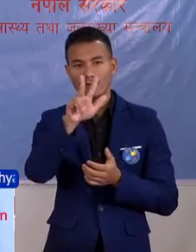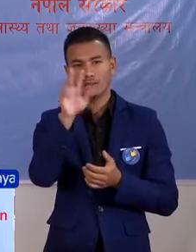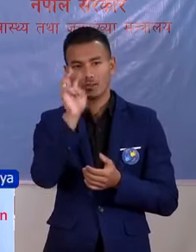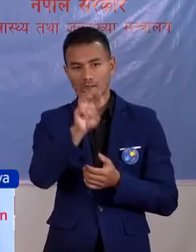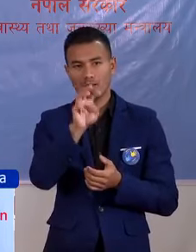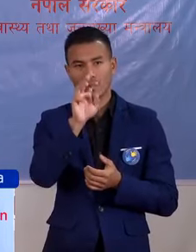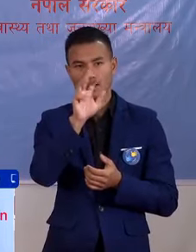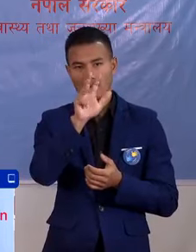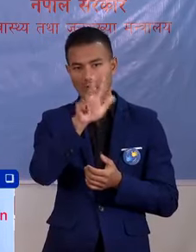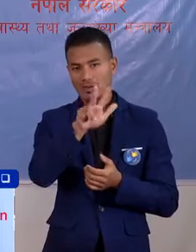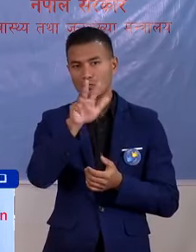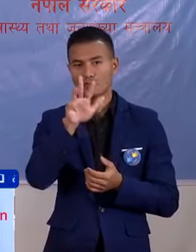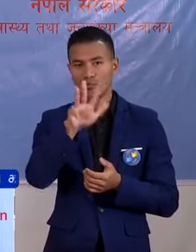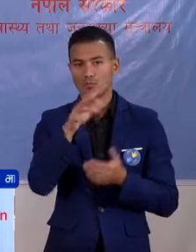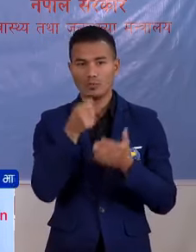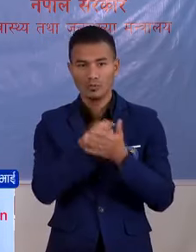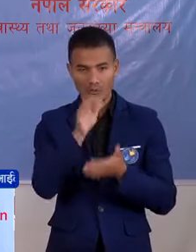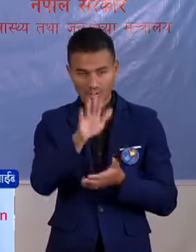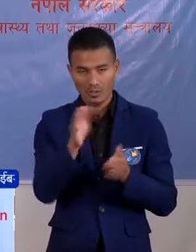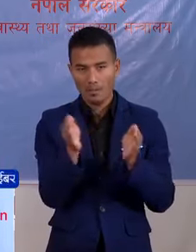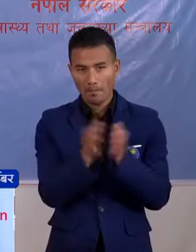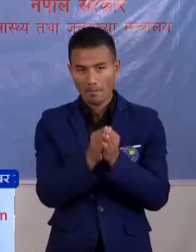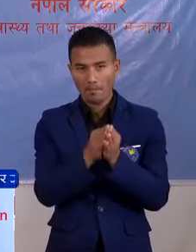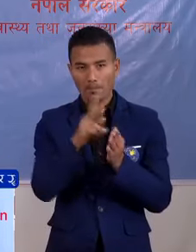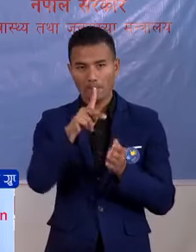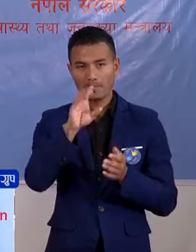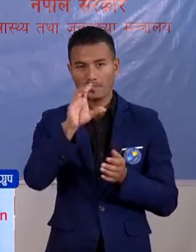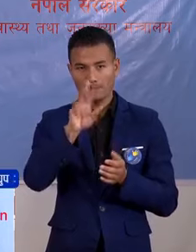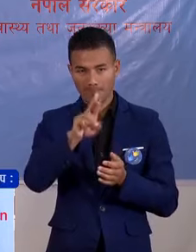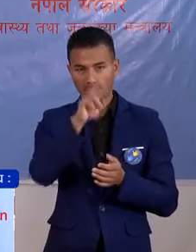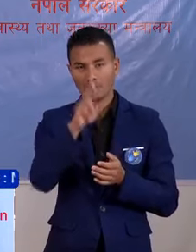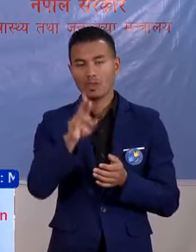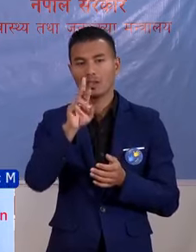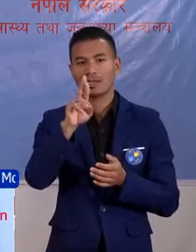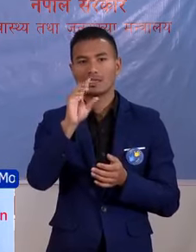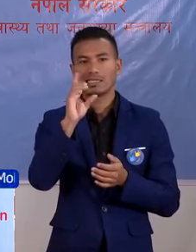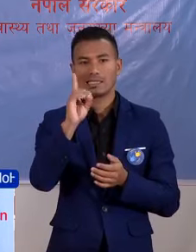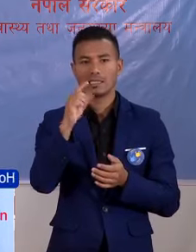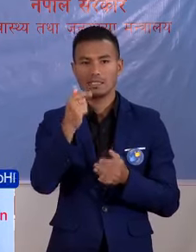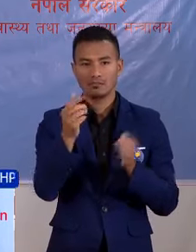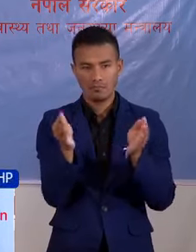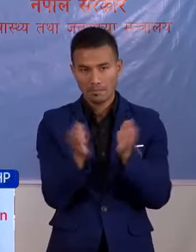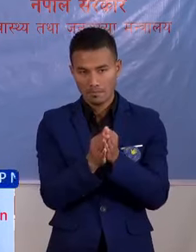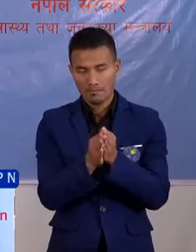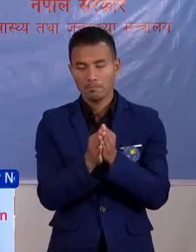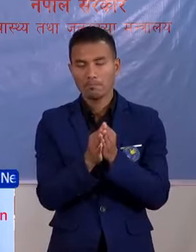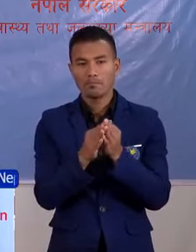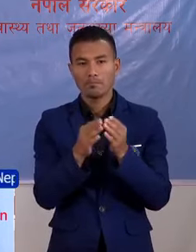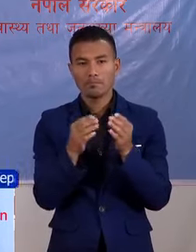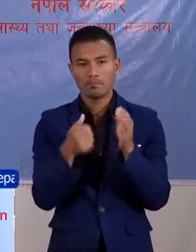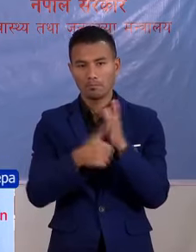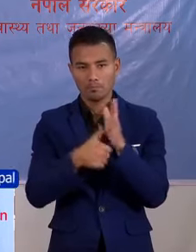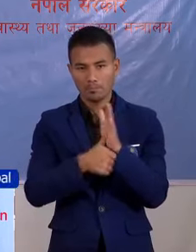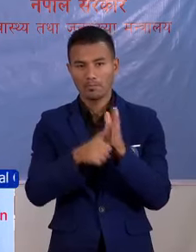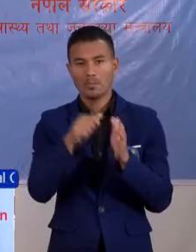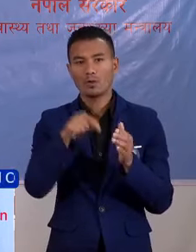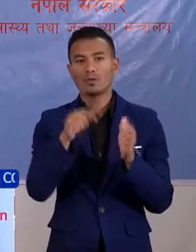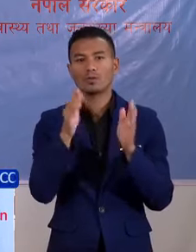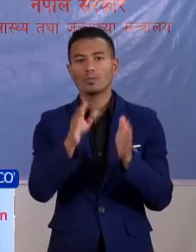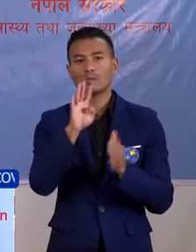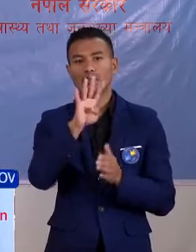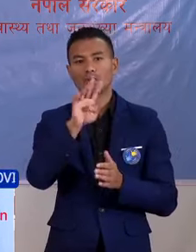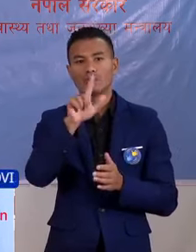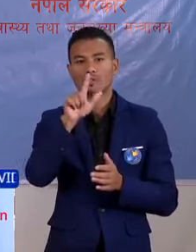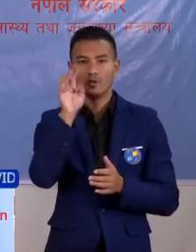3299 पुगे को छा एसरी कूल PCR रव RDT विदी बाट गरिये को जम्मा परिक्षेन संख्या हाल सम्मा